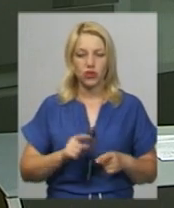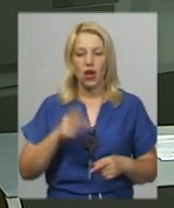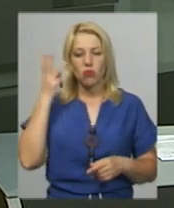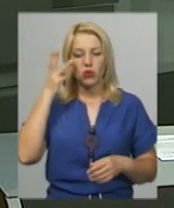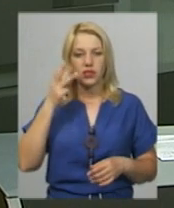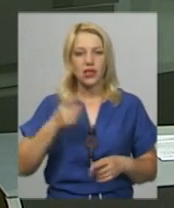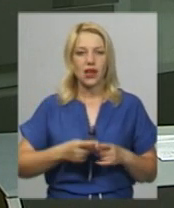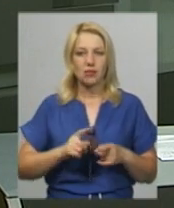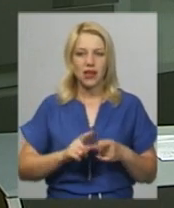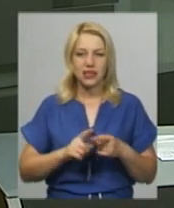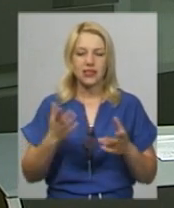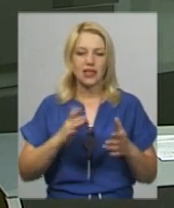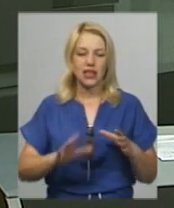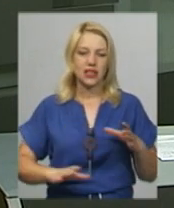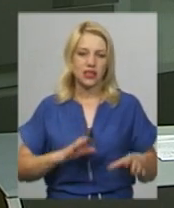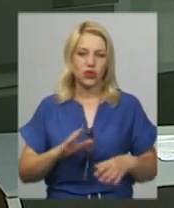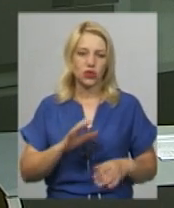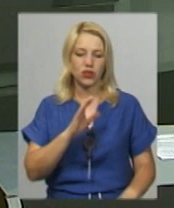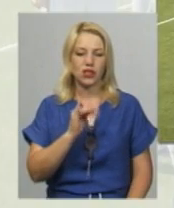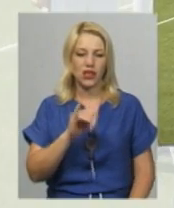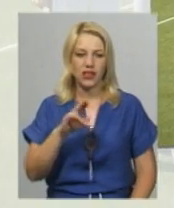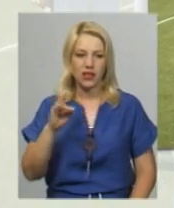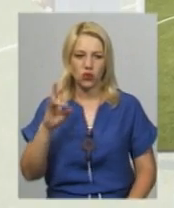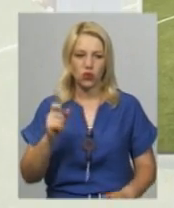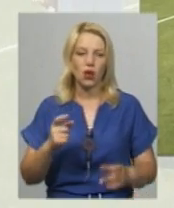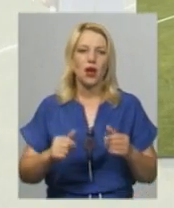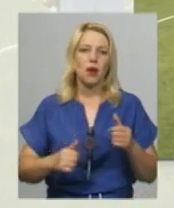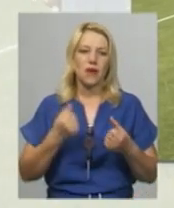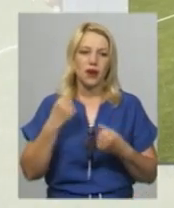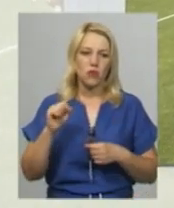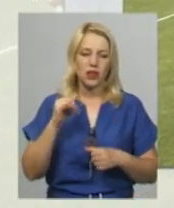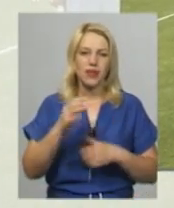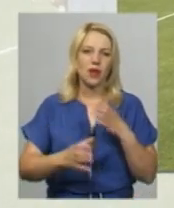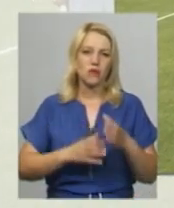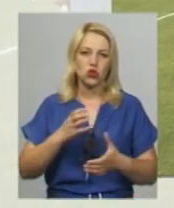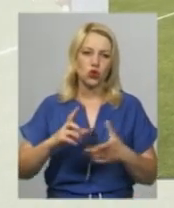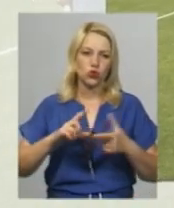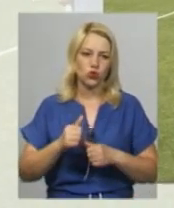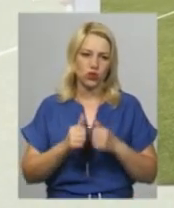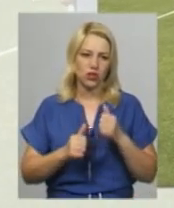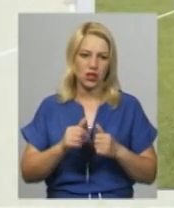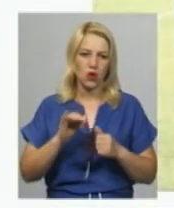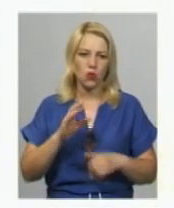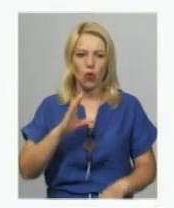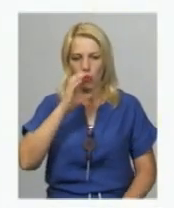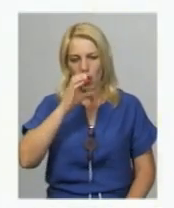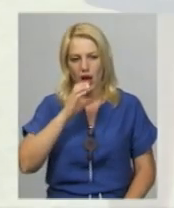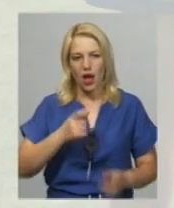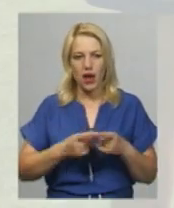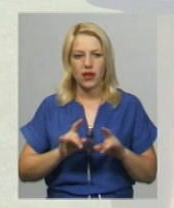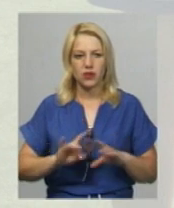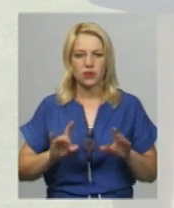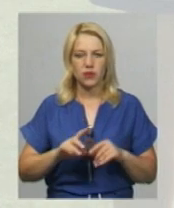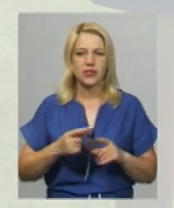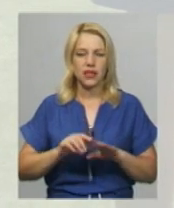яку тренує Олександр Ірклієнко, перемогла на міжнародному футбольному турнірі в Болгарії, повідомляє заступник президента Хмельницької